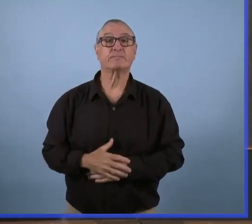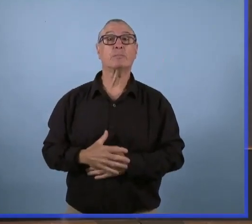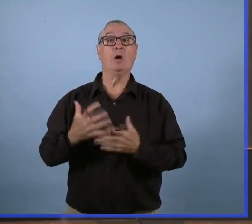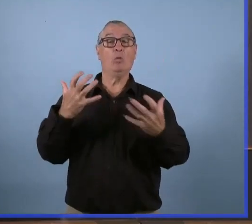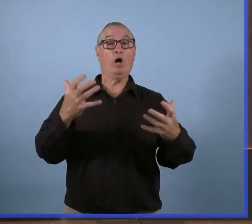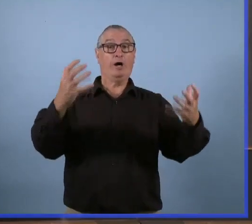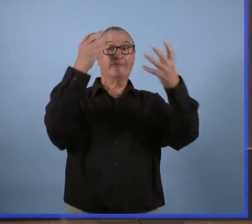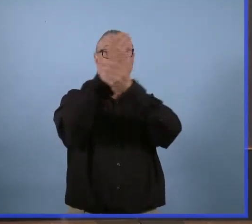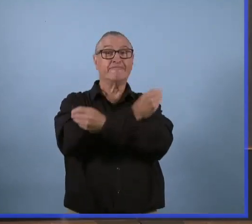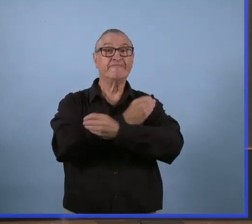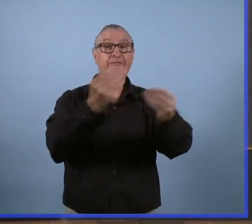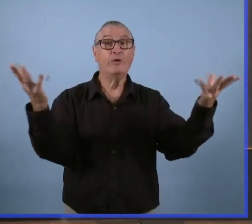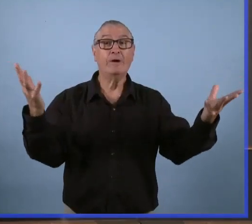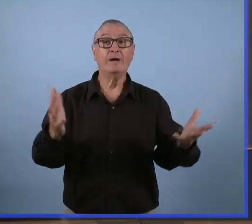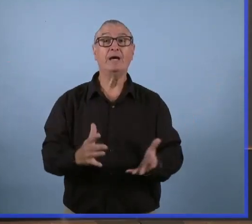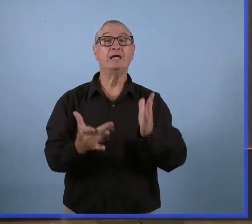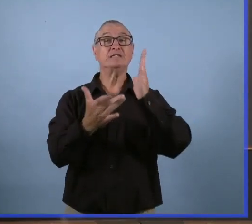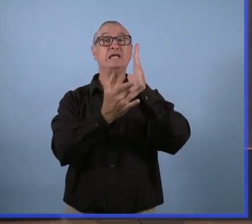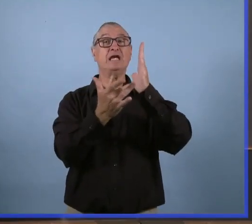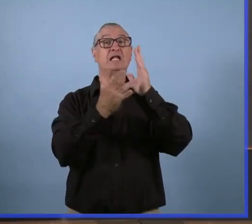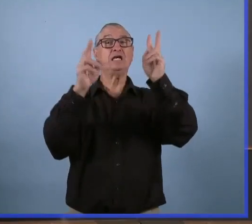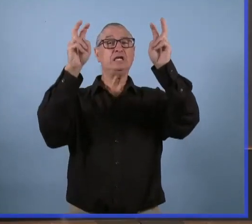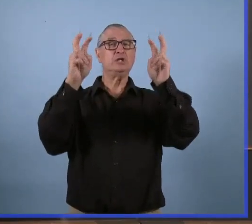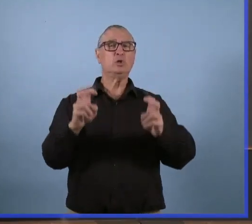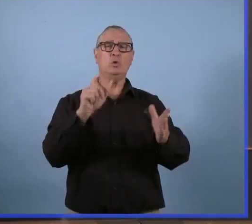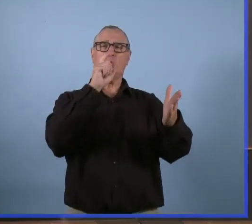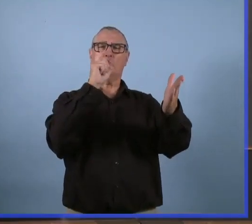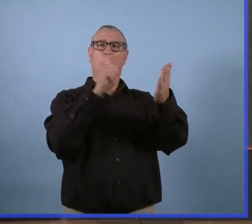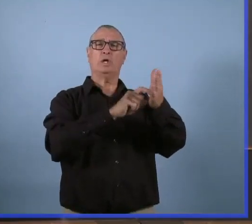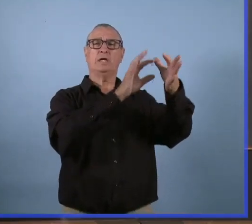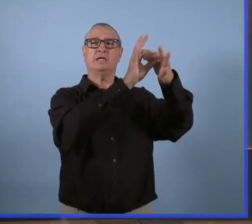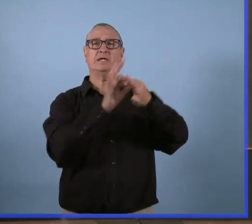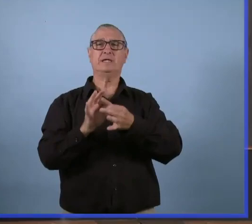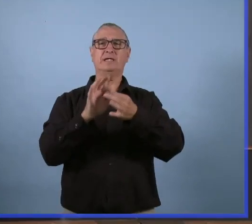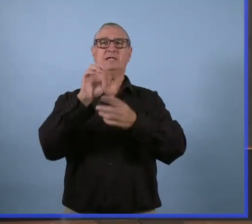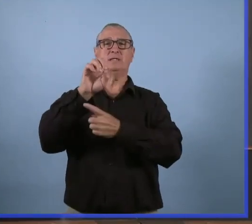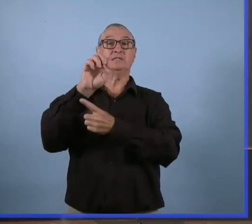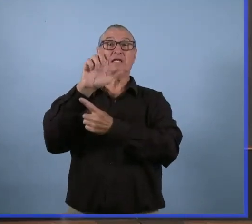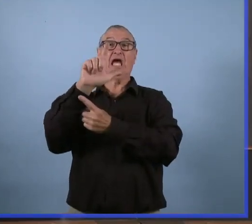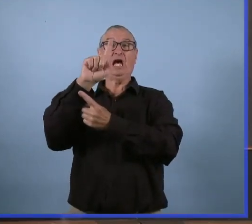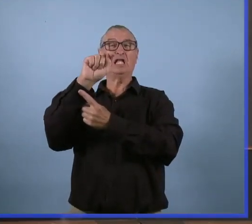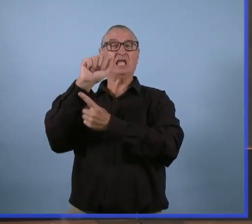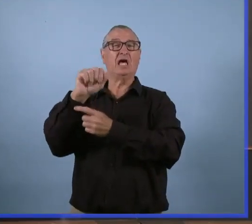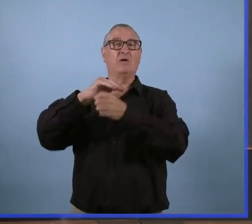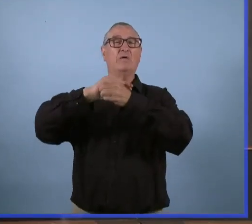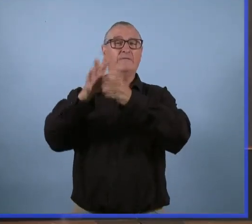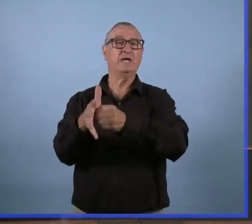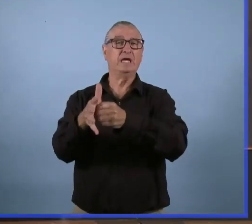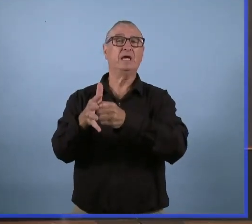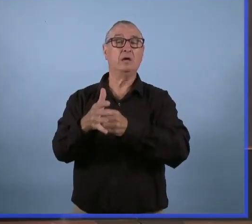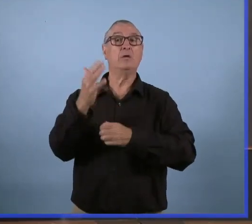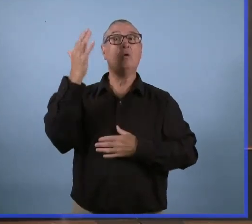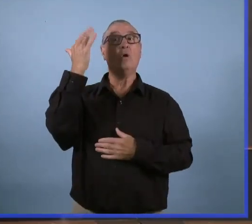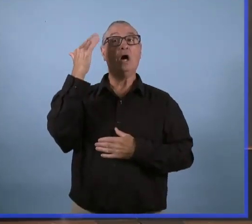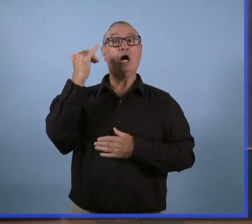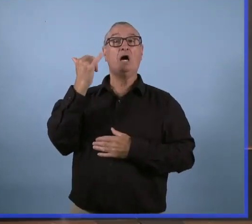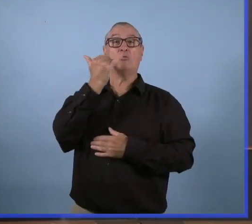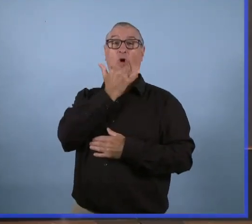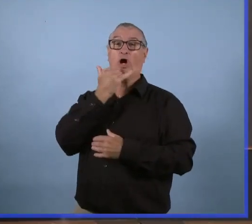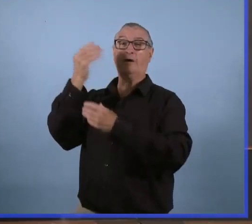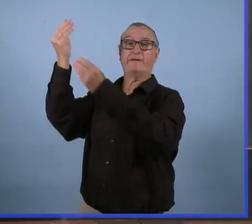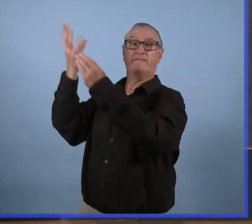inquiétants Delta. Les équipes ont découvert des problèmes qui